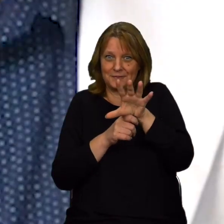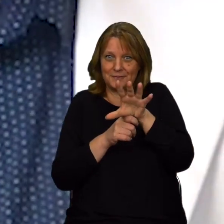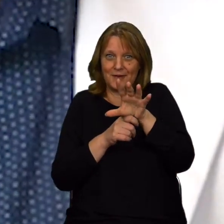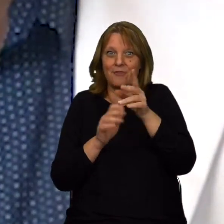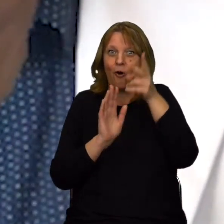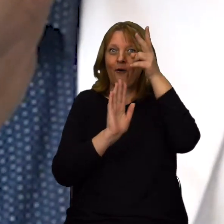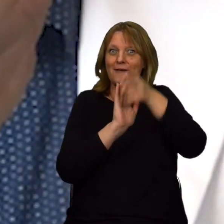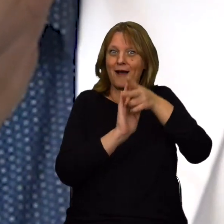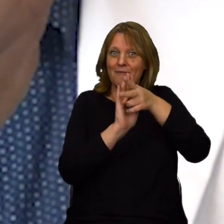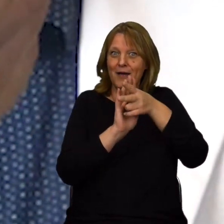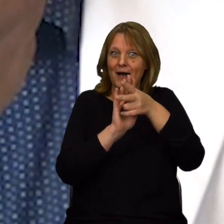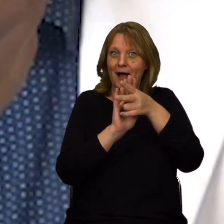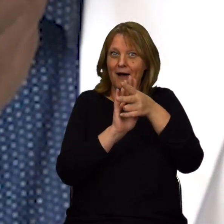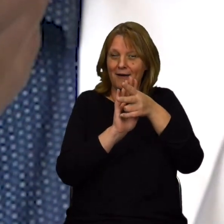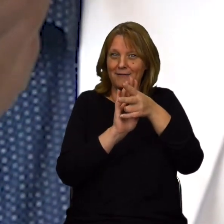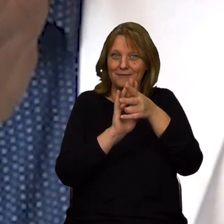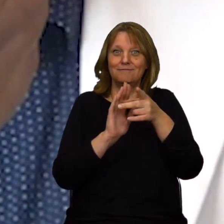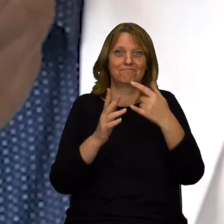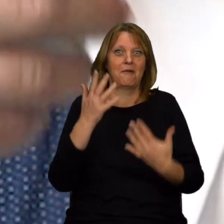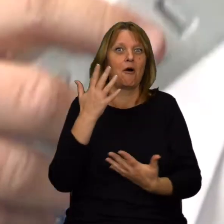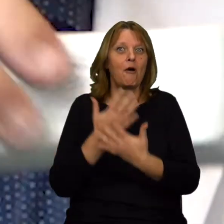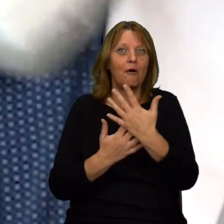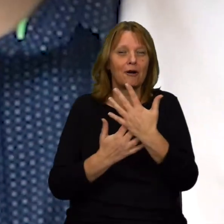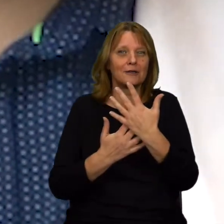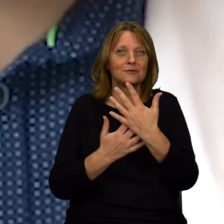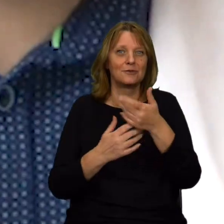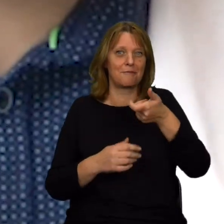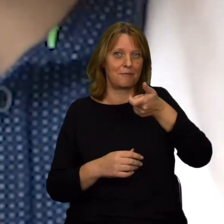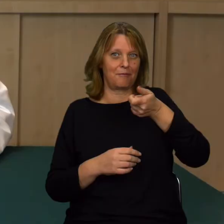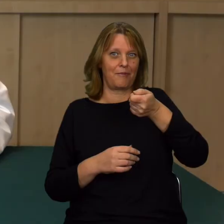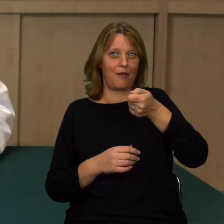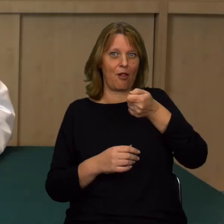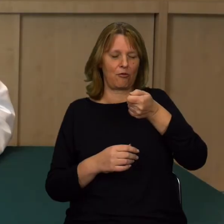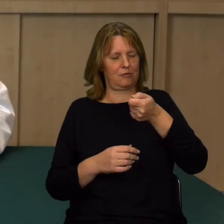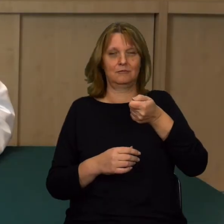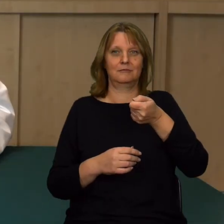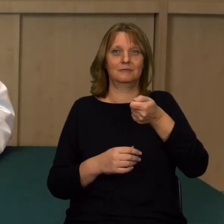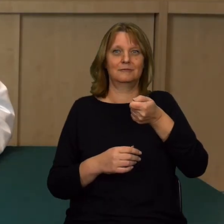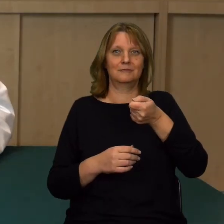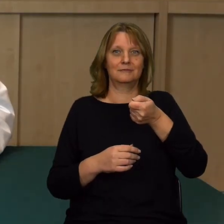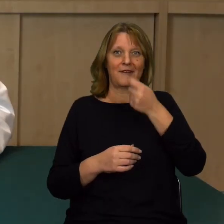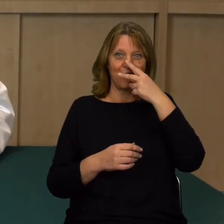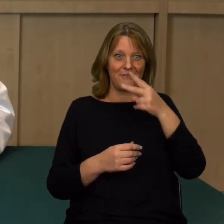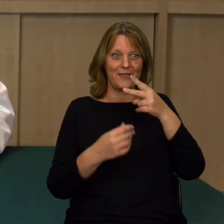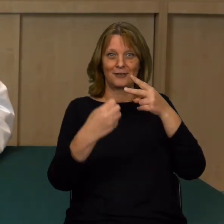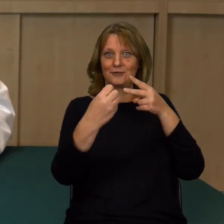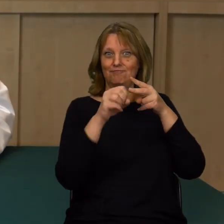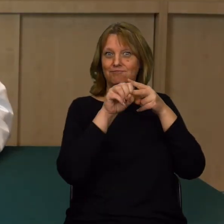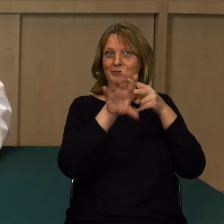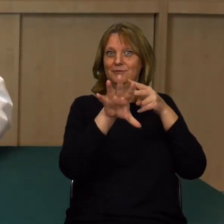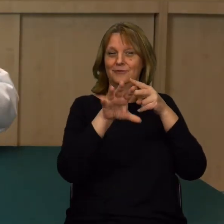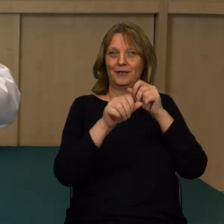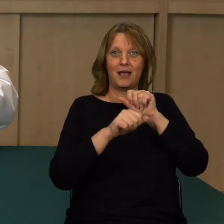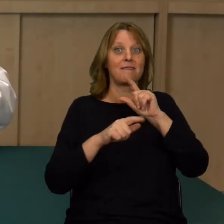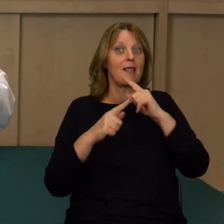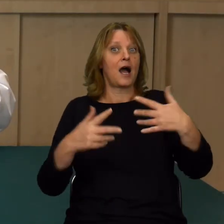do kamery. Okazuje się, że pilot nagle zaczął świecić. Na